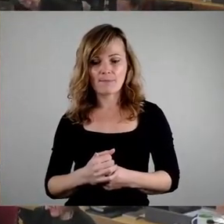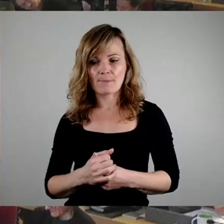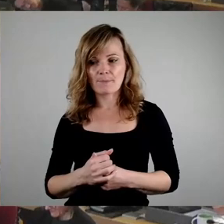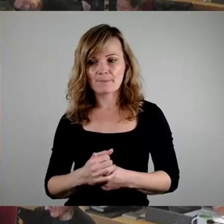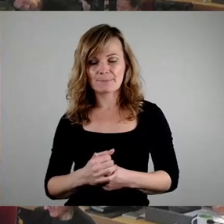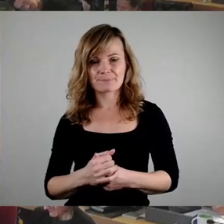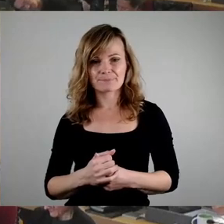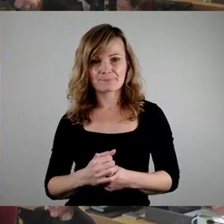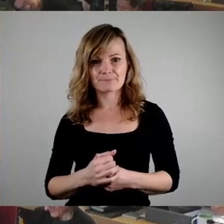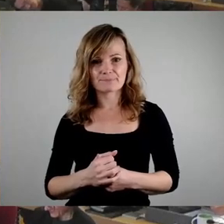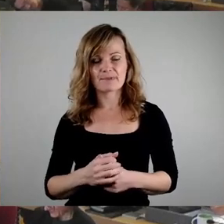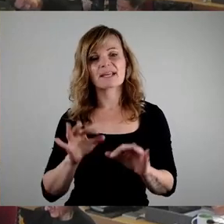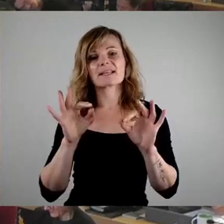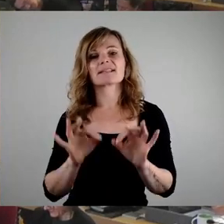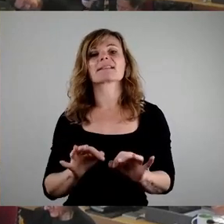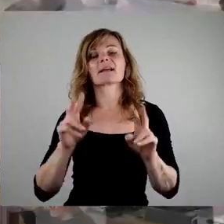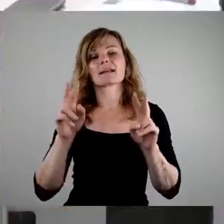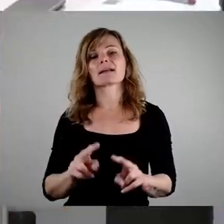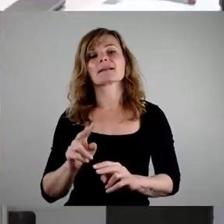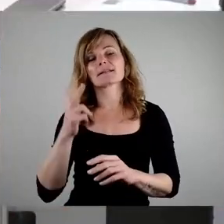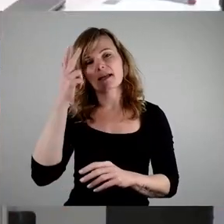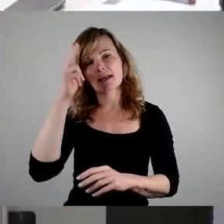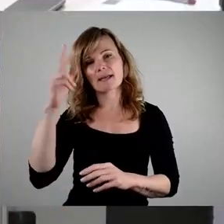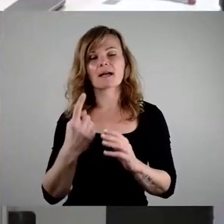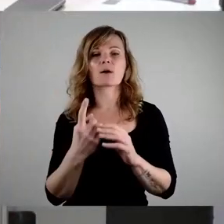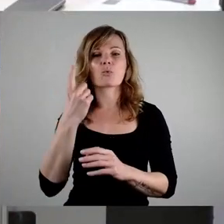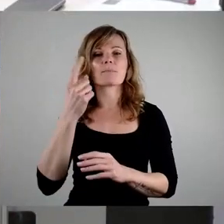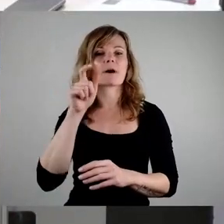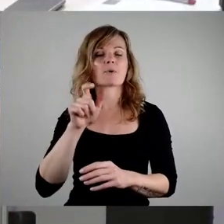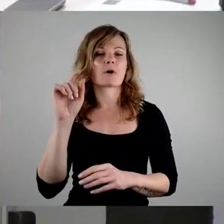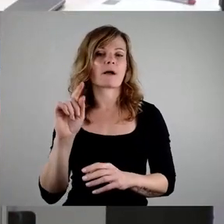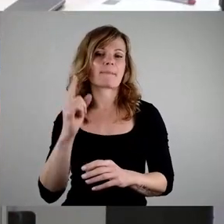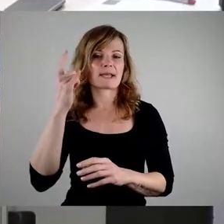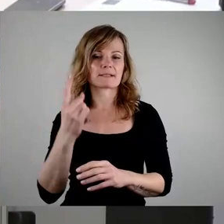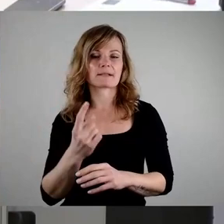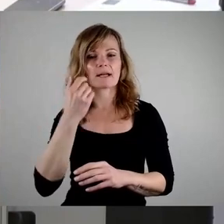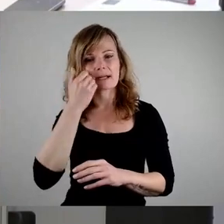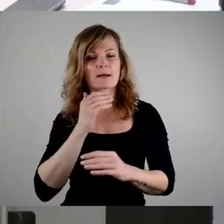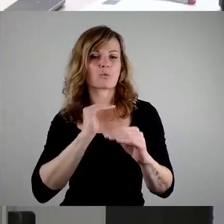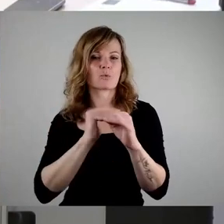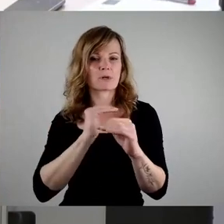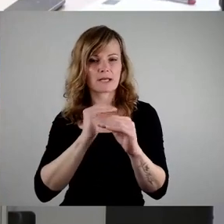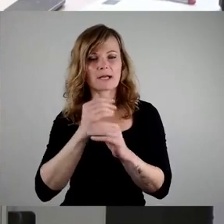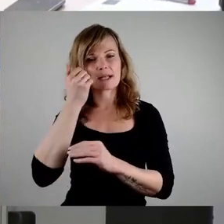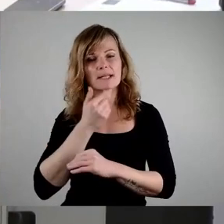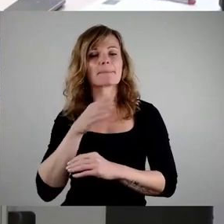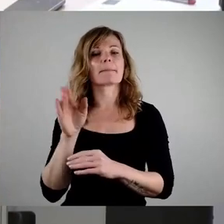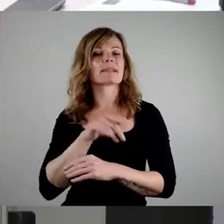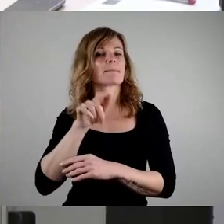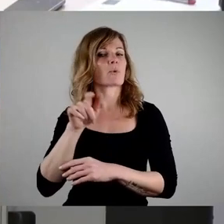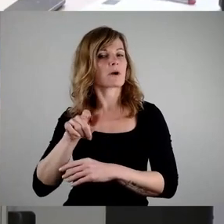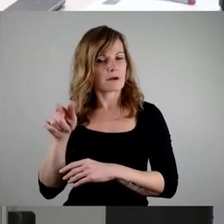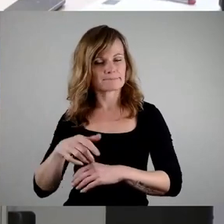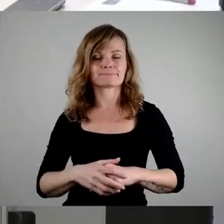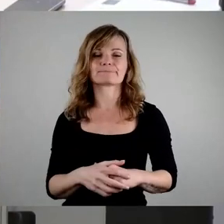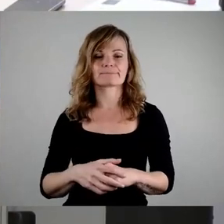Sehr geehrter Herr Oberbürgermeister, werte Kolleginnen und Kollegen, liebe Mitbürgerinnen und Mitbürger. Zum Auftakt